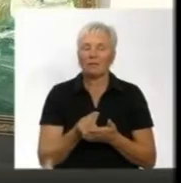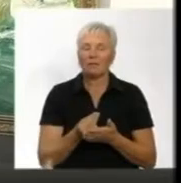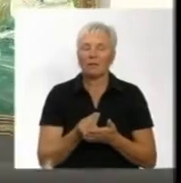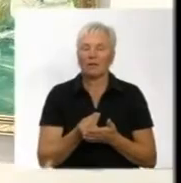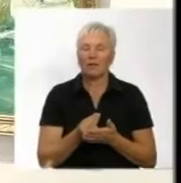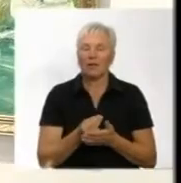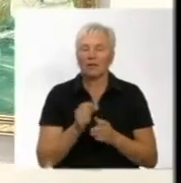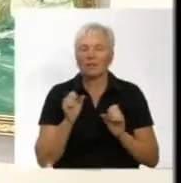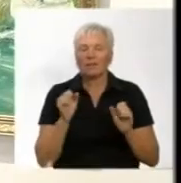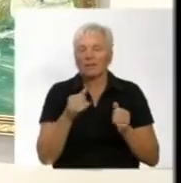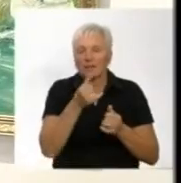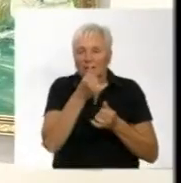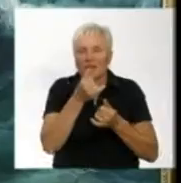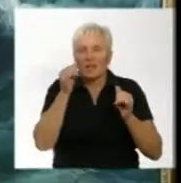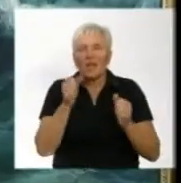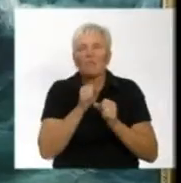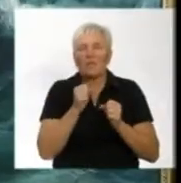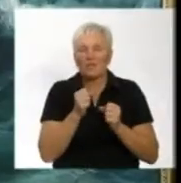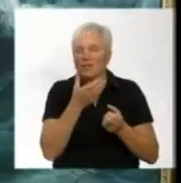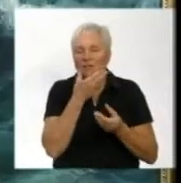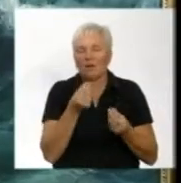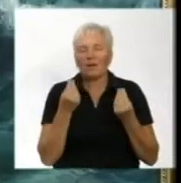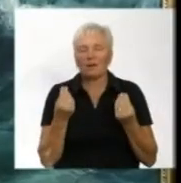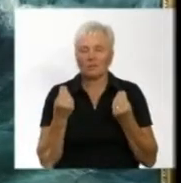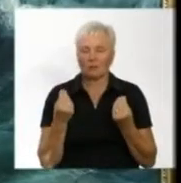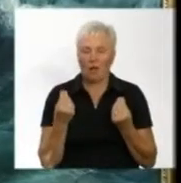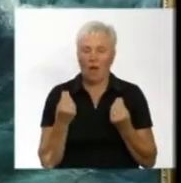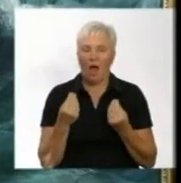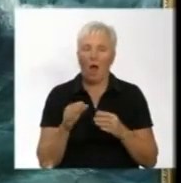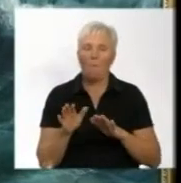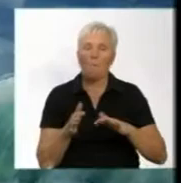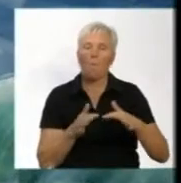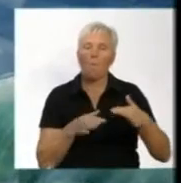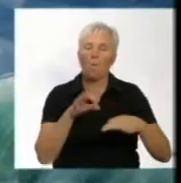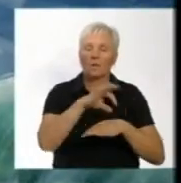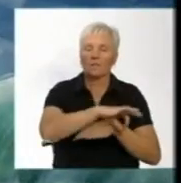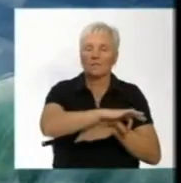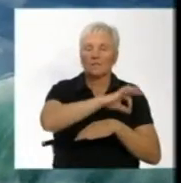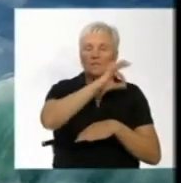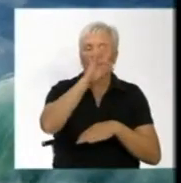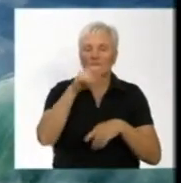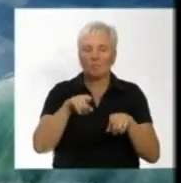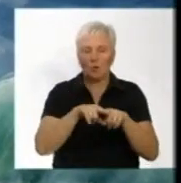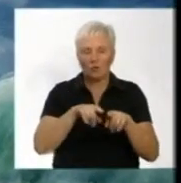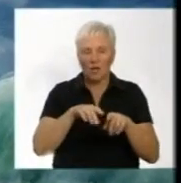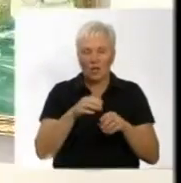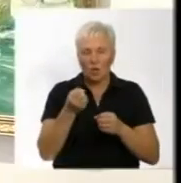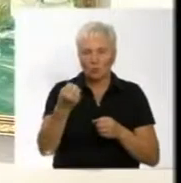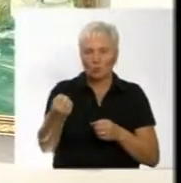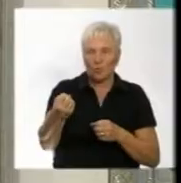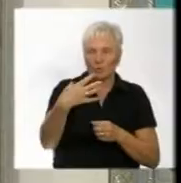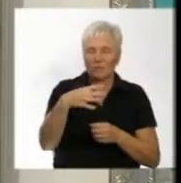Неймовірна картина «Схід над морем», наприклад. Як корона, сонце відображається дуже